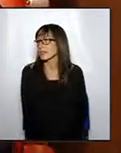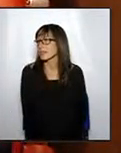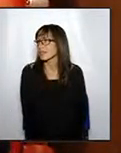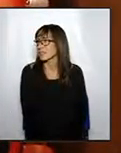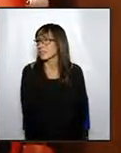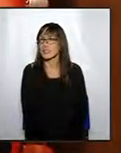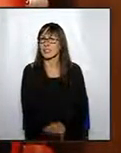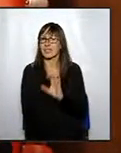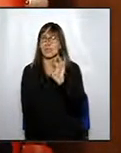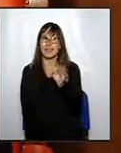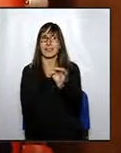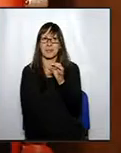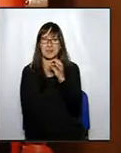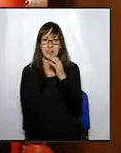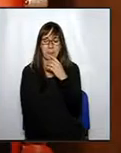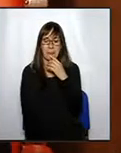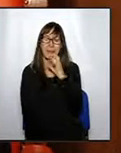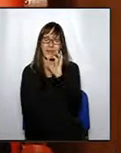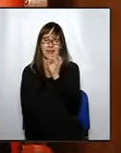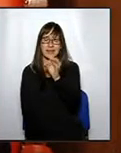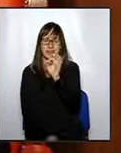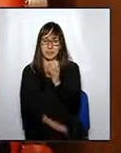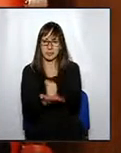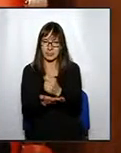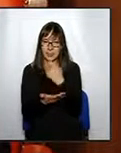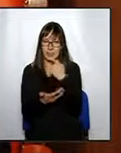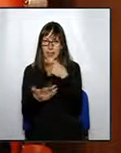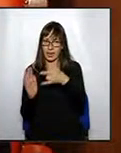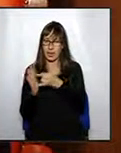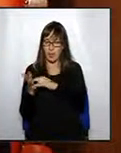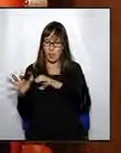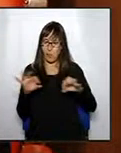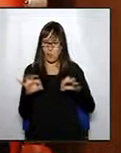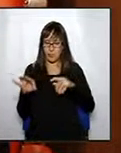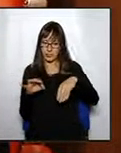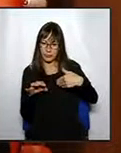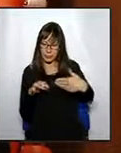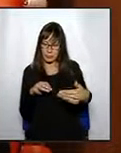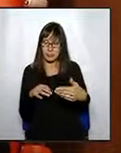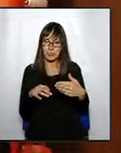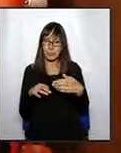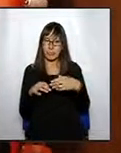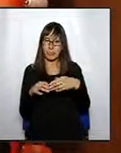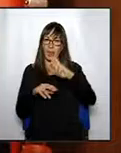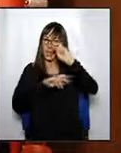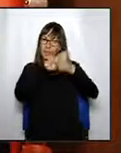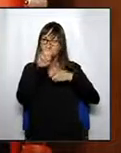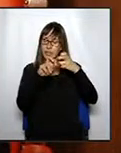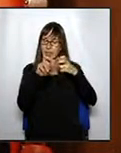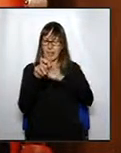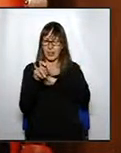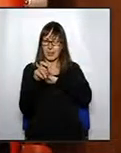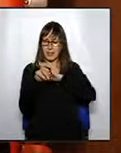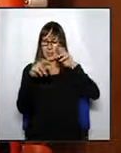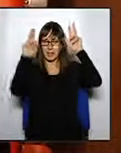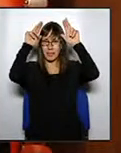no bé a veure sí que és cert que està en projecció la fira del cavall però està tot en estudi i